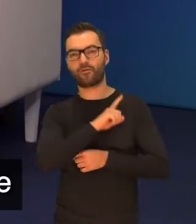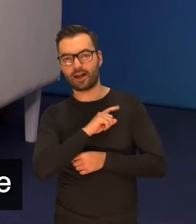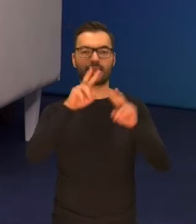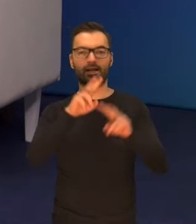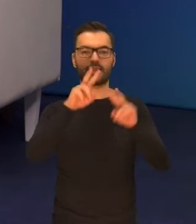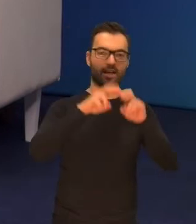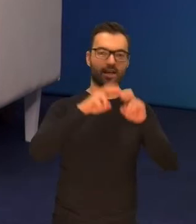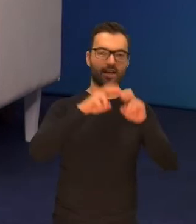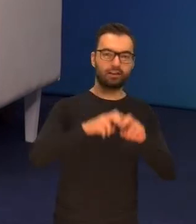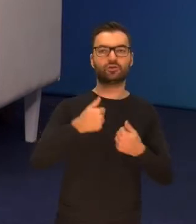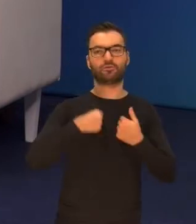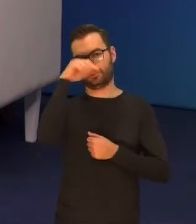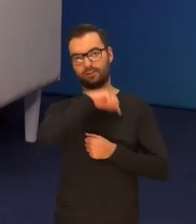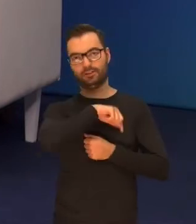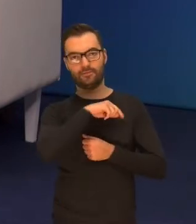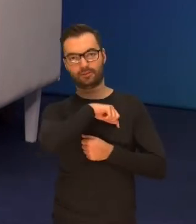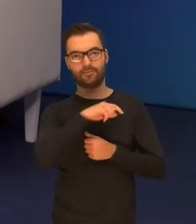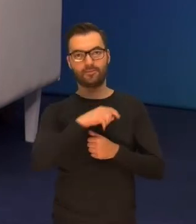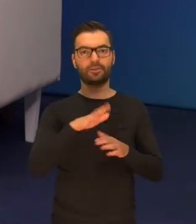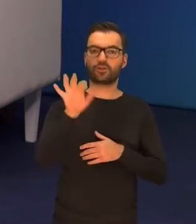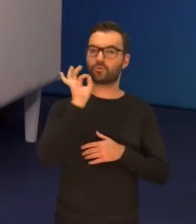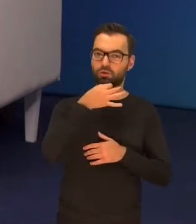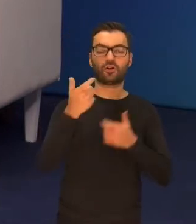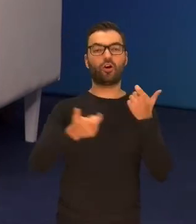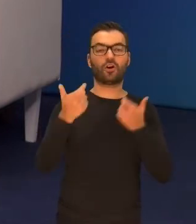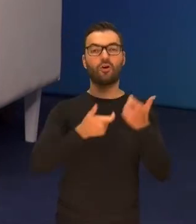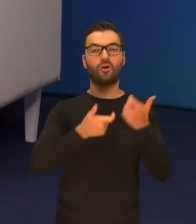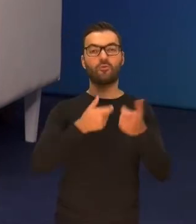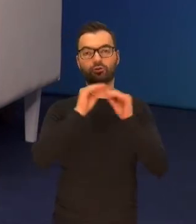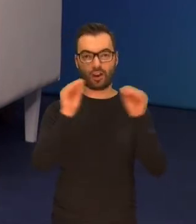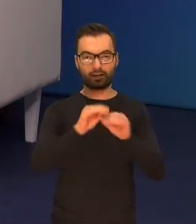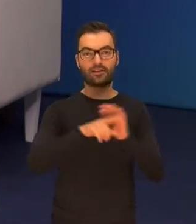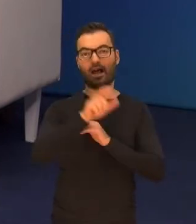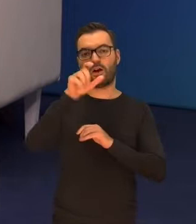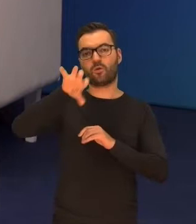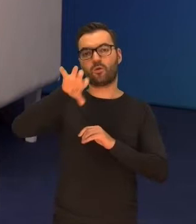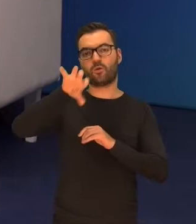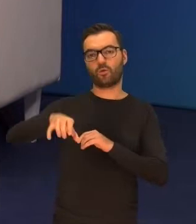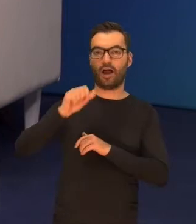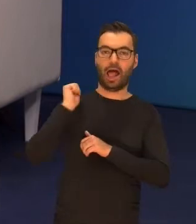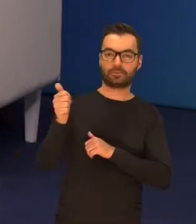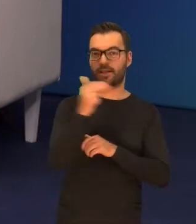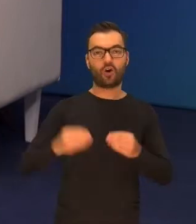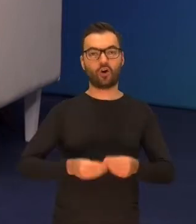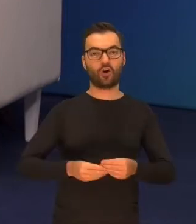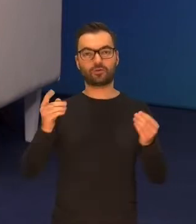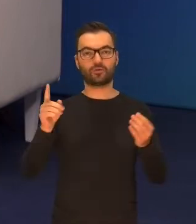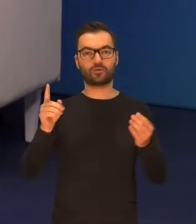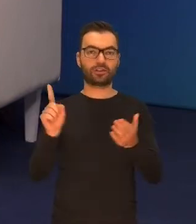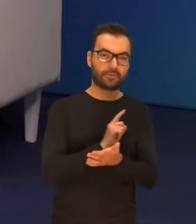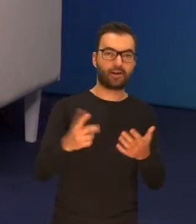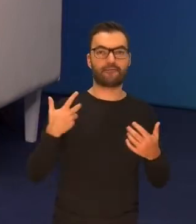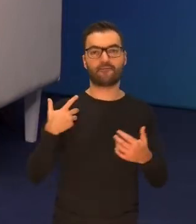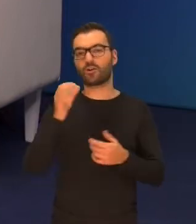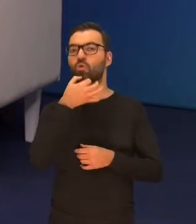interwencją w obszarze zdrowia psychicznego dzieci i młodzieży. Prowadzi szkolenia dla specjalistów dotyczące rozwoju i zagrożeń